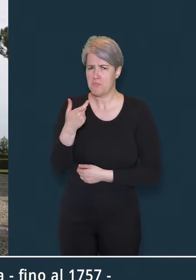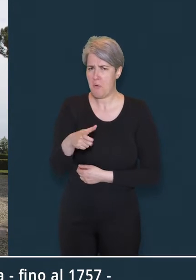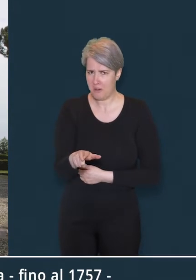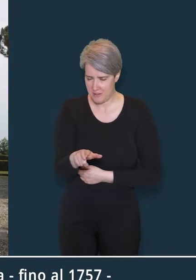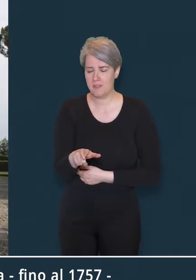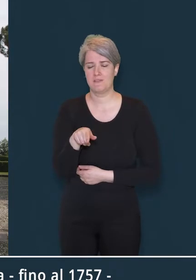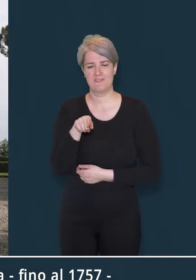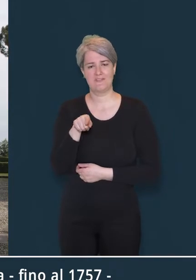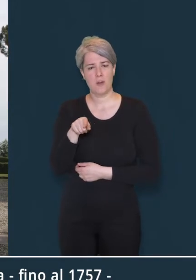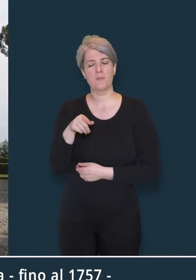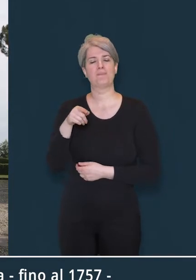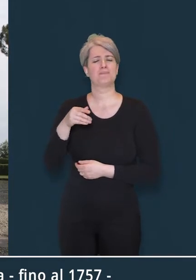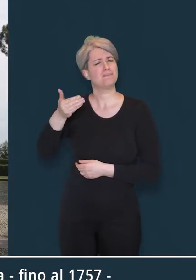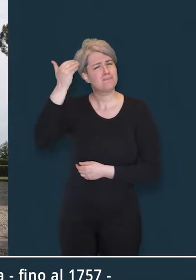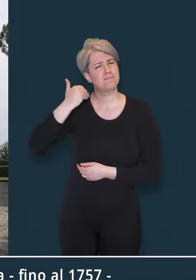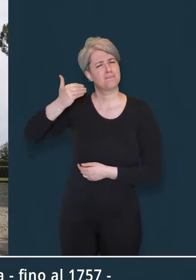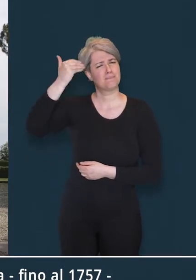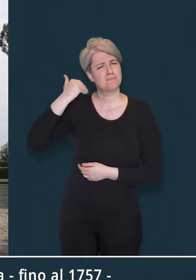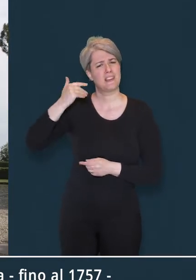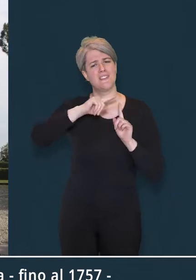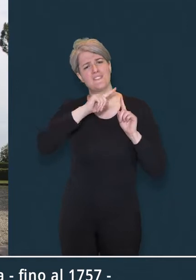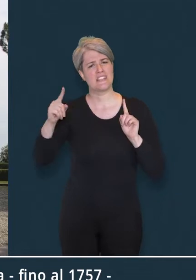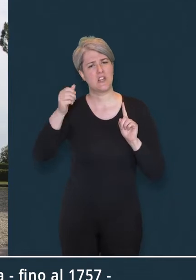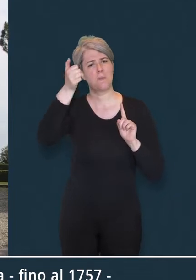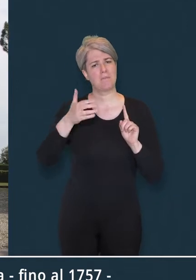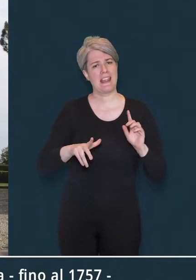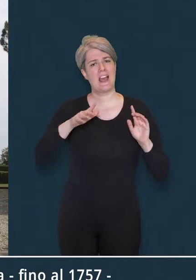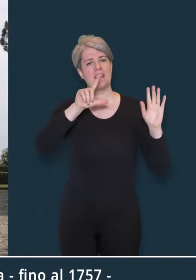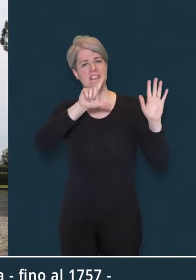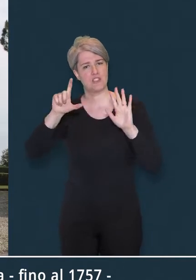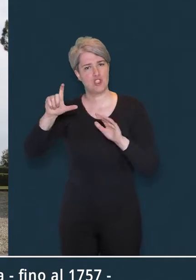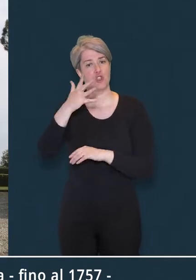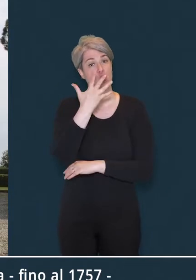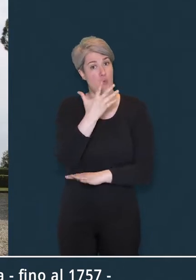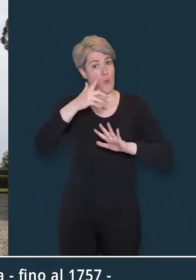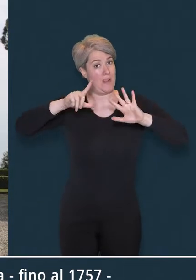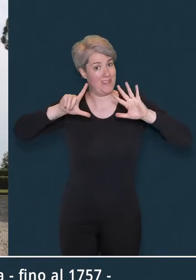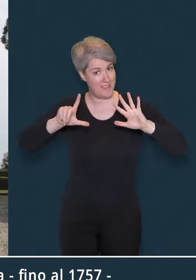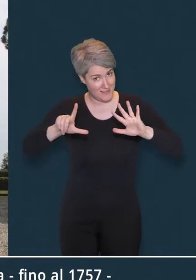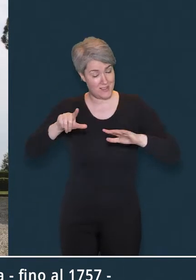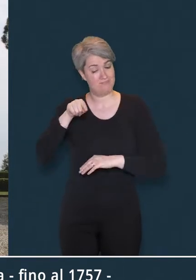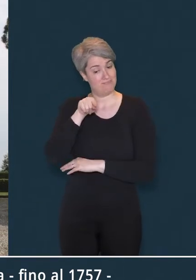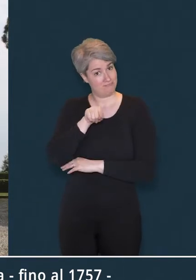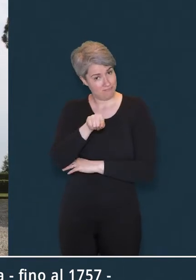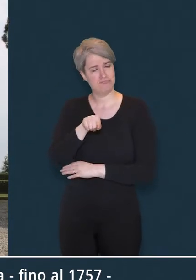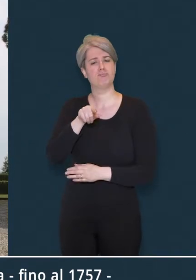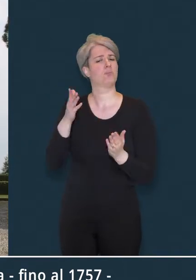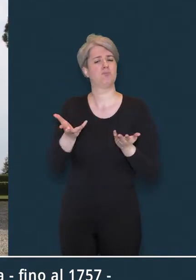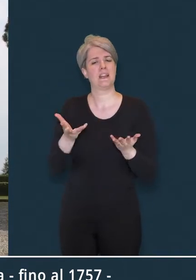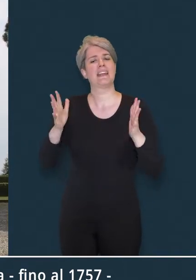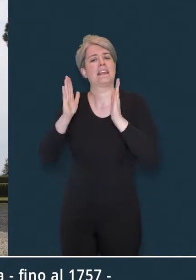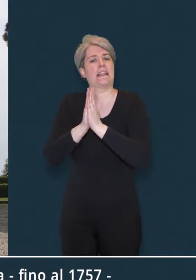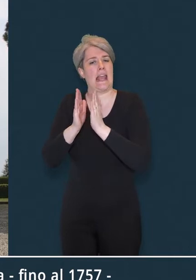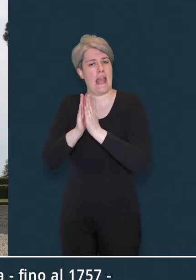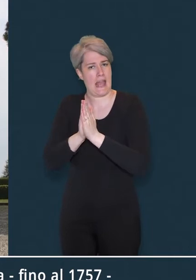la cui intitolazione ricorda la presenza, fino al 1757, della